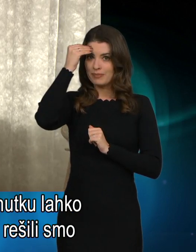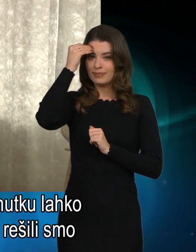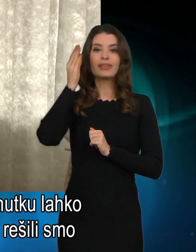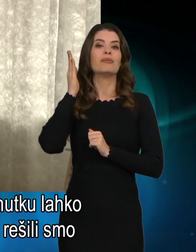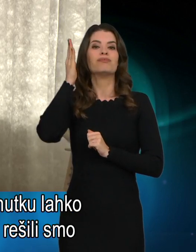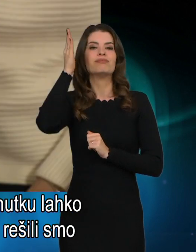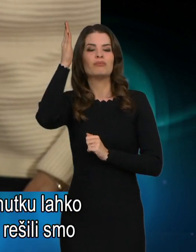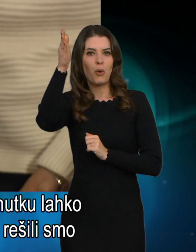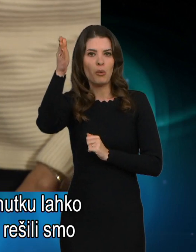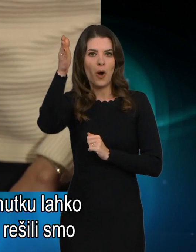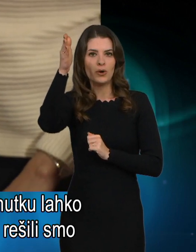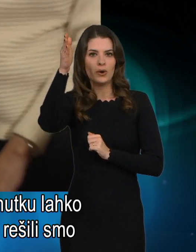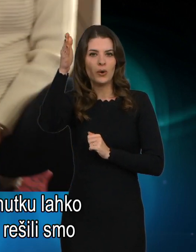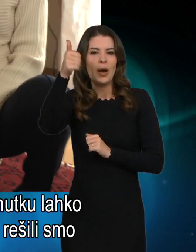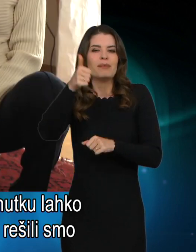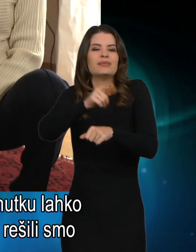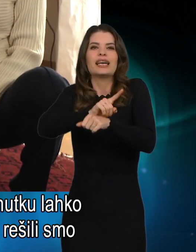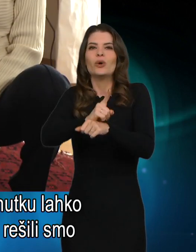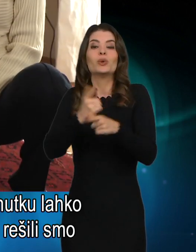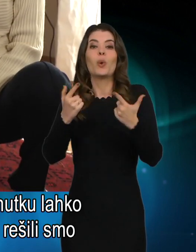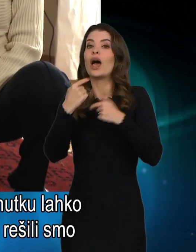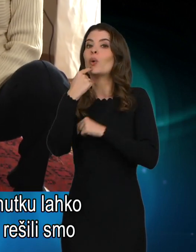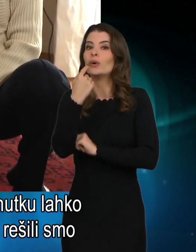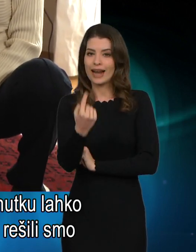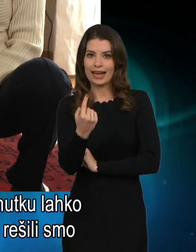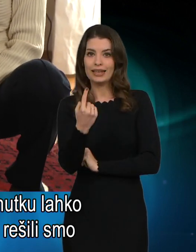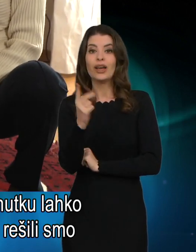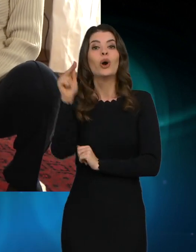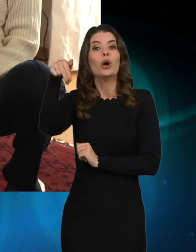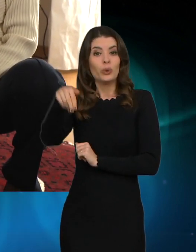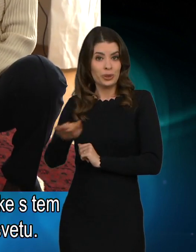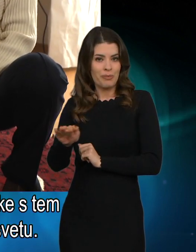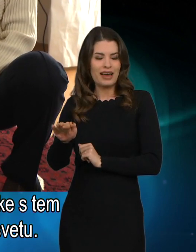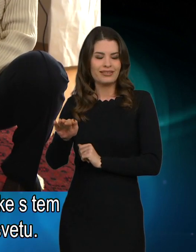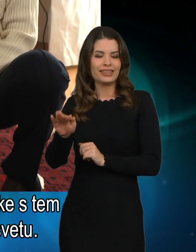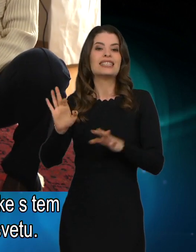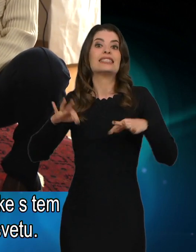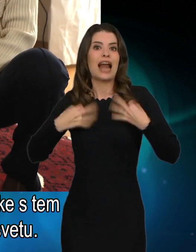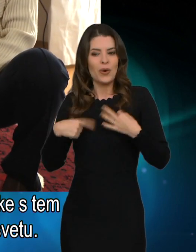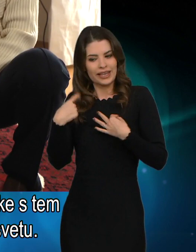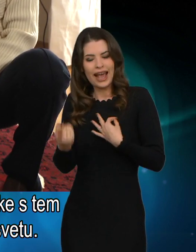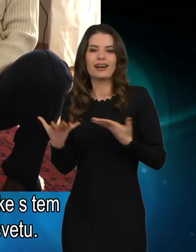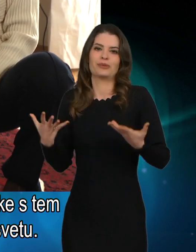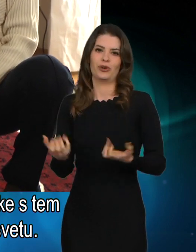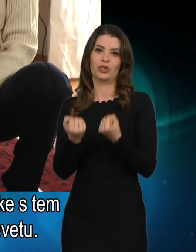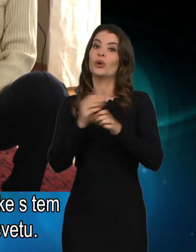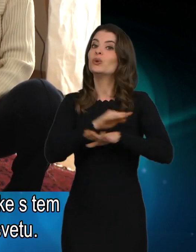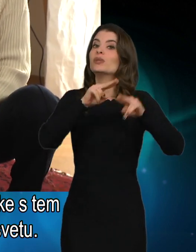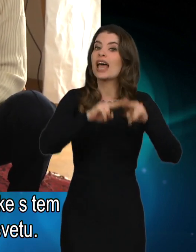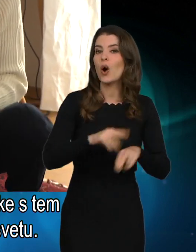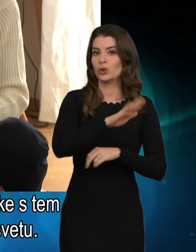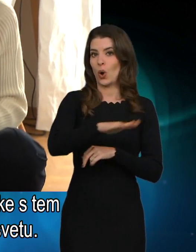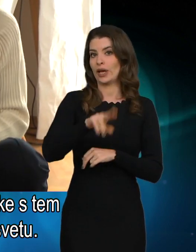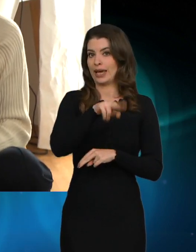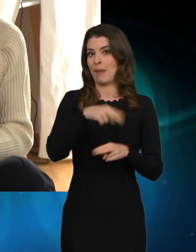v nekem trenutku lahko rekli, ne, urbana je zdrav, rešili smo urbana in vse troke s tem sindromom